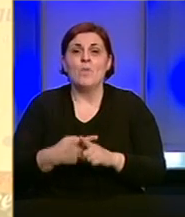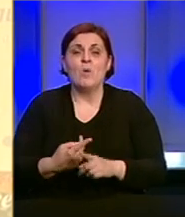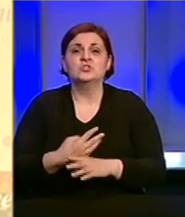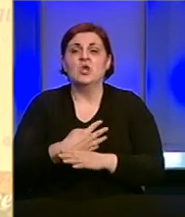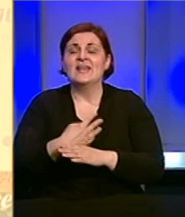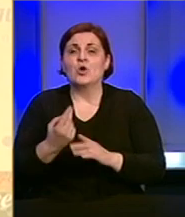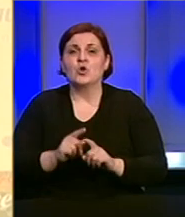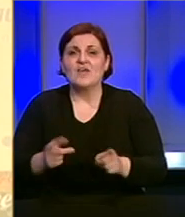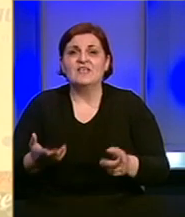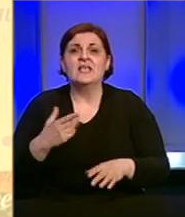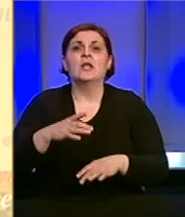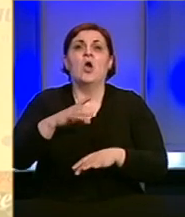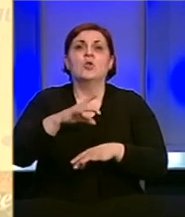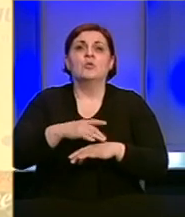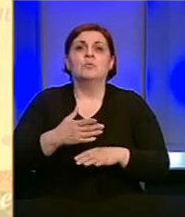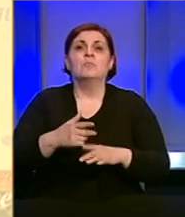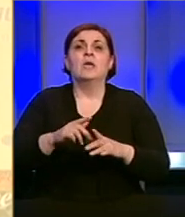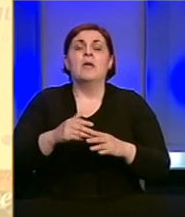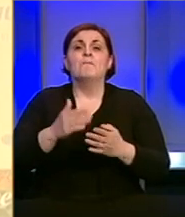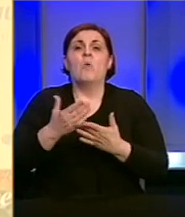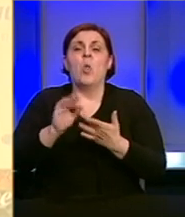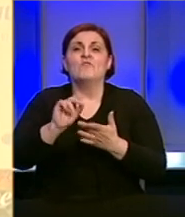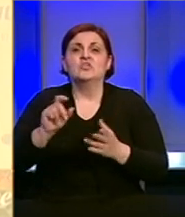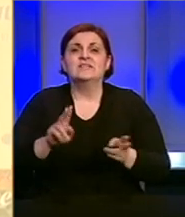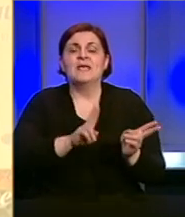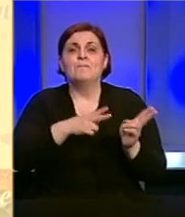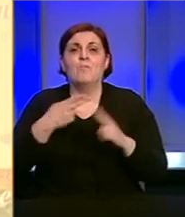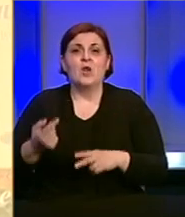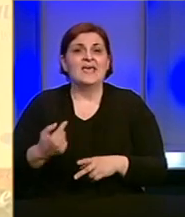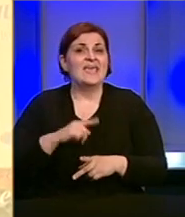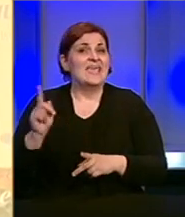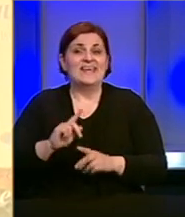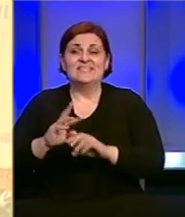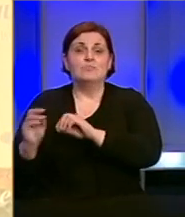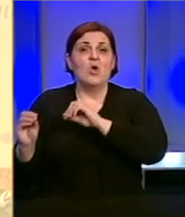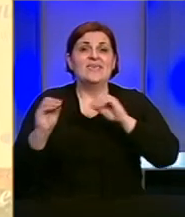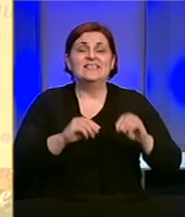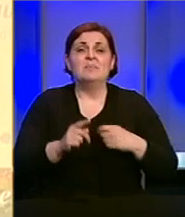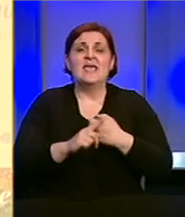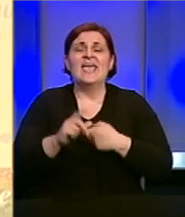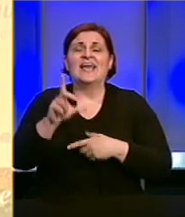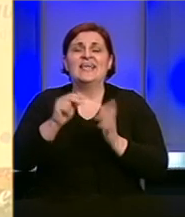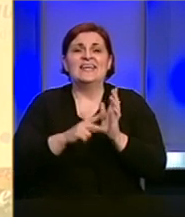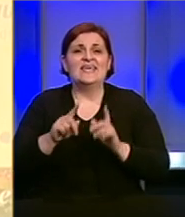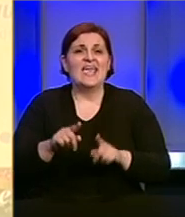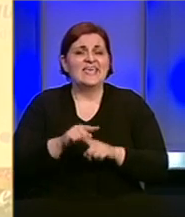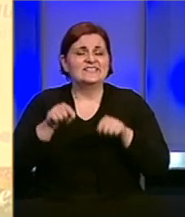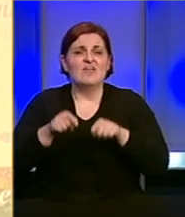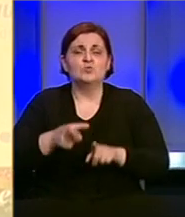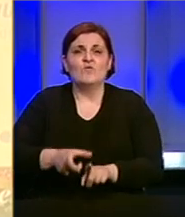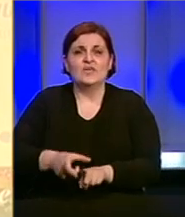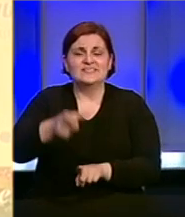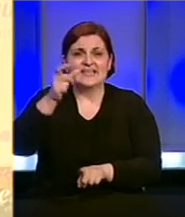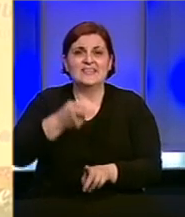-a, ako je negativan od ljekara idu sedam dana da odmore, pa ih ponovo testiramo pa se vraćaju. Znači, nismo izmjestili klinike, klinike su na svom mjestu, sve su u ovoj zgradi.